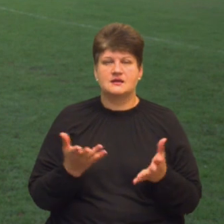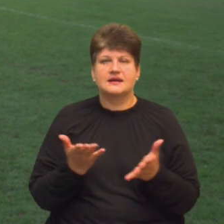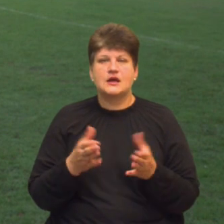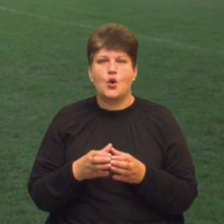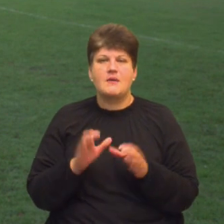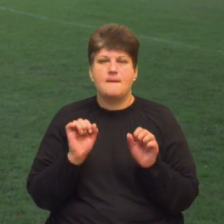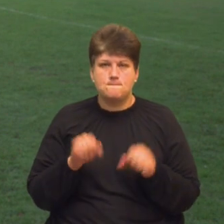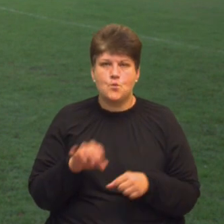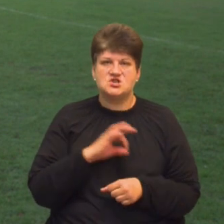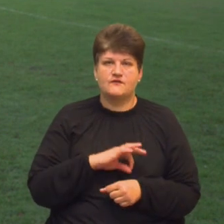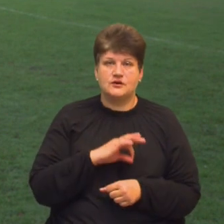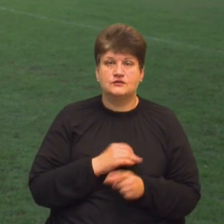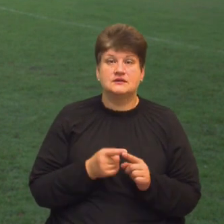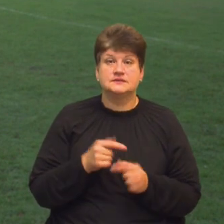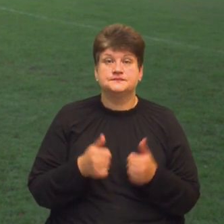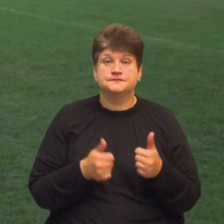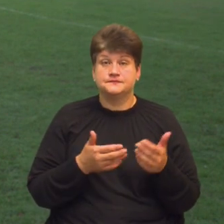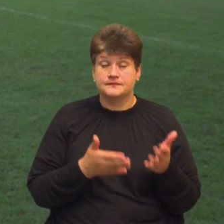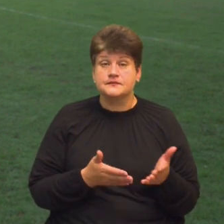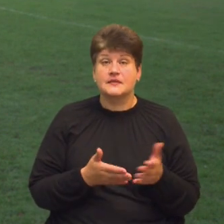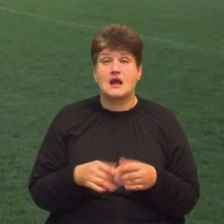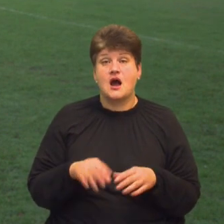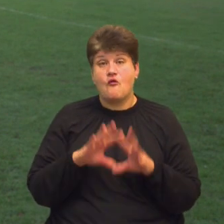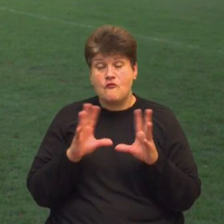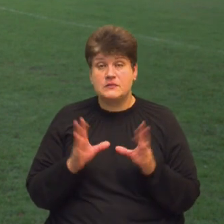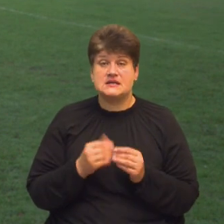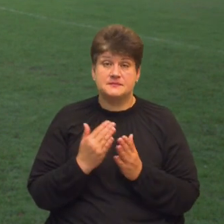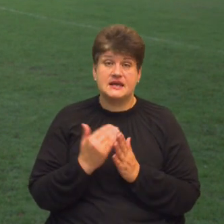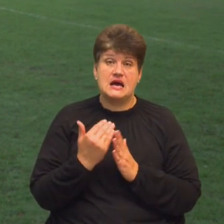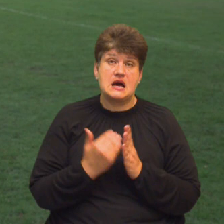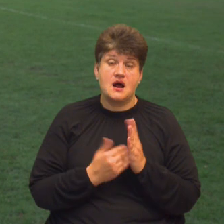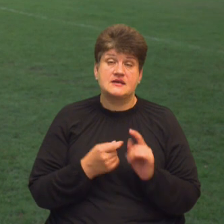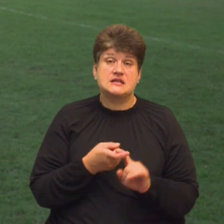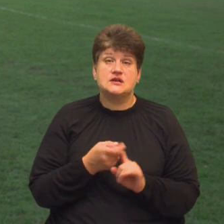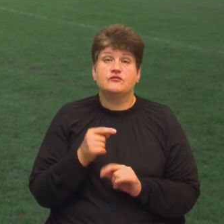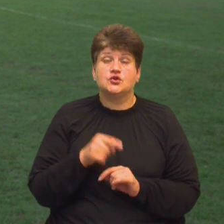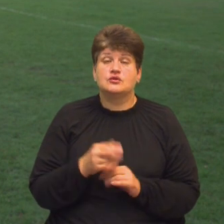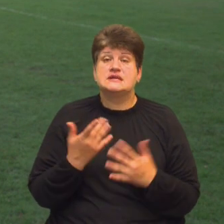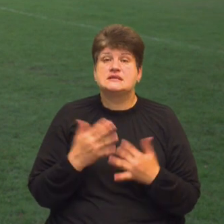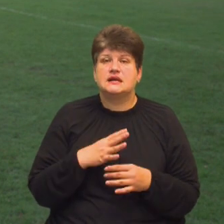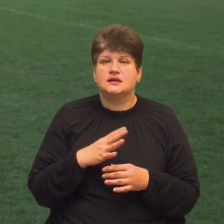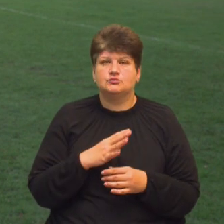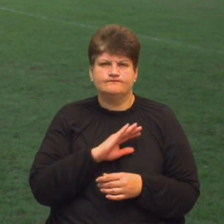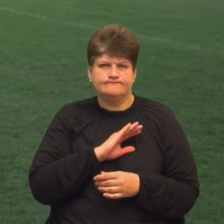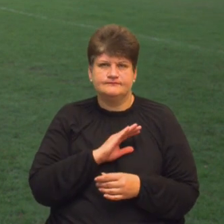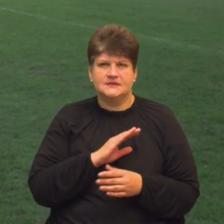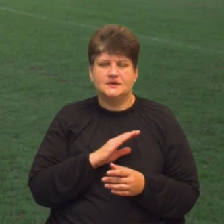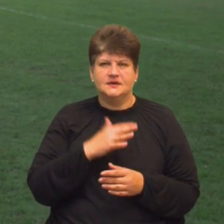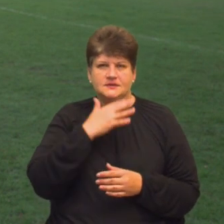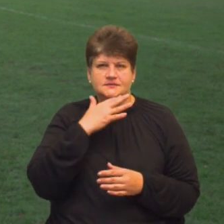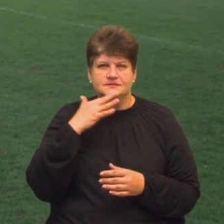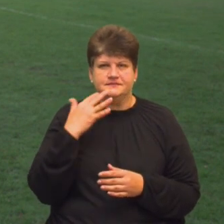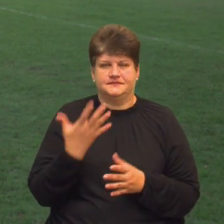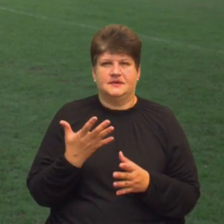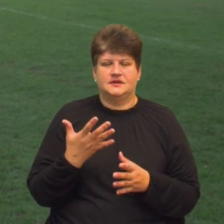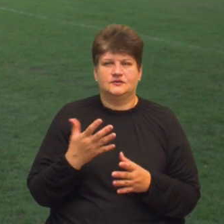може використовувати в даному матчі. А, в принципі, є графік в залежності від того, наскільки був насичений тиждень. Чи потрібно хлопцям